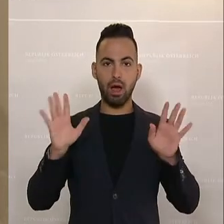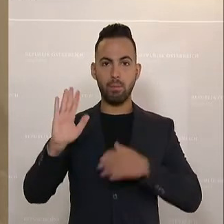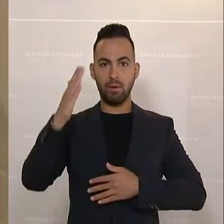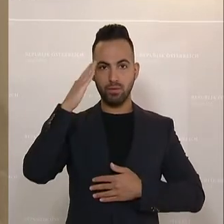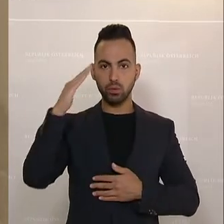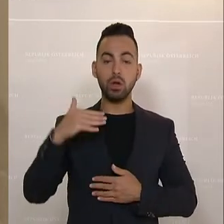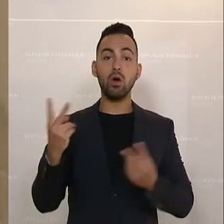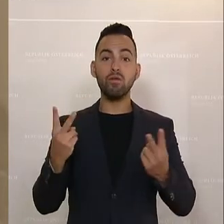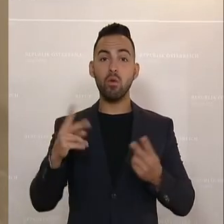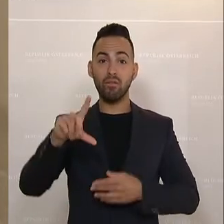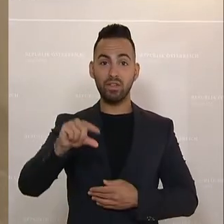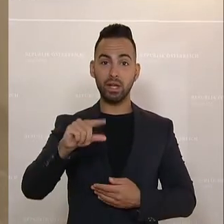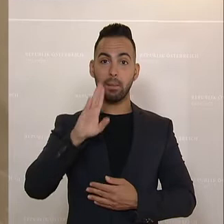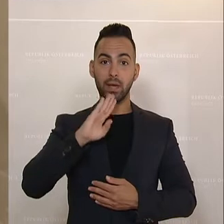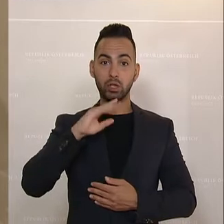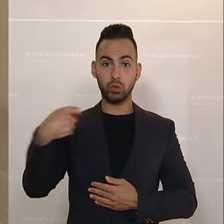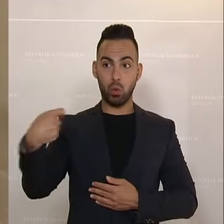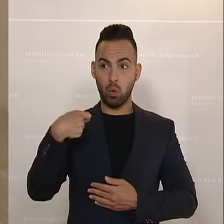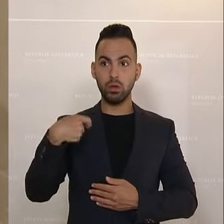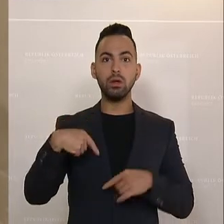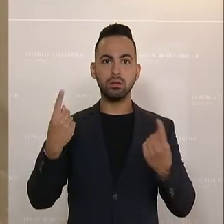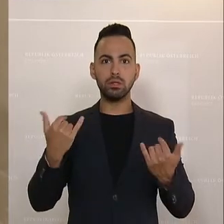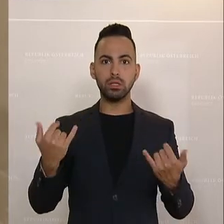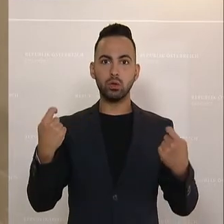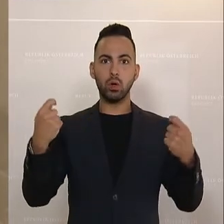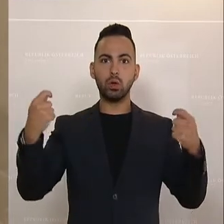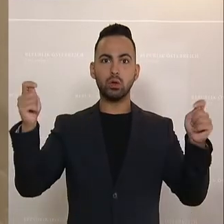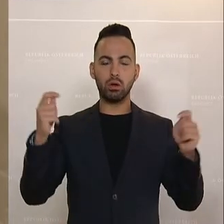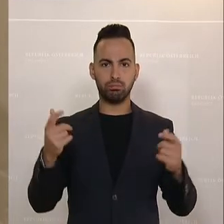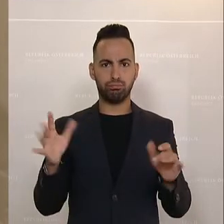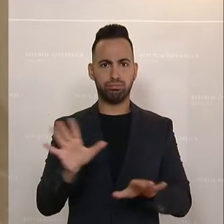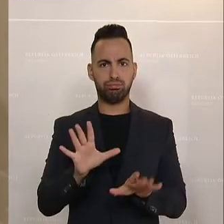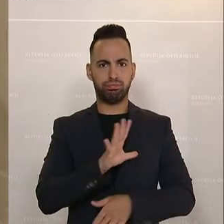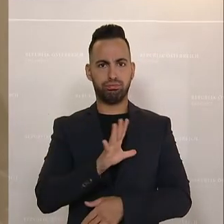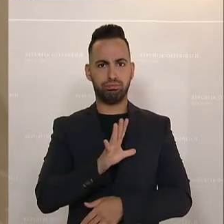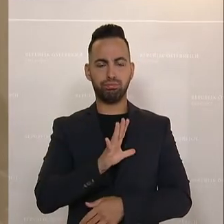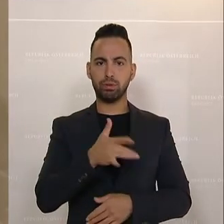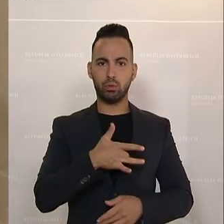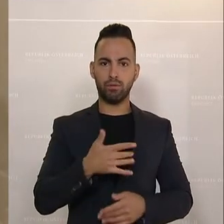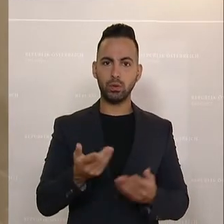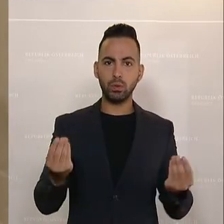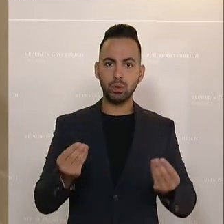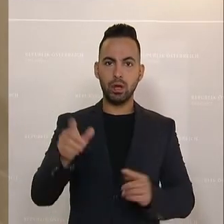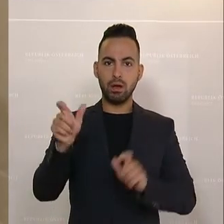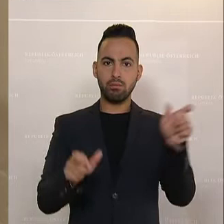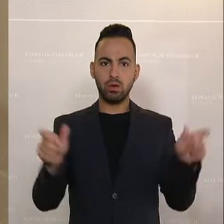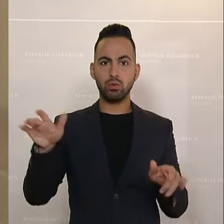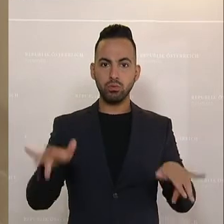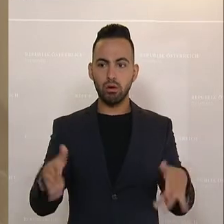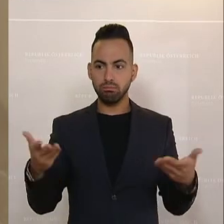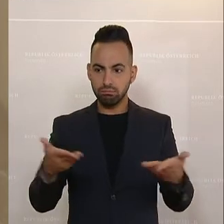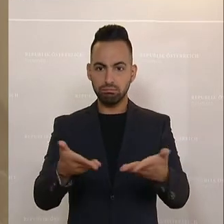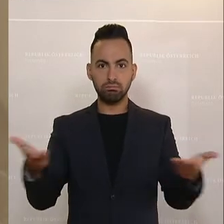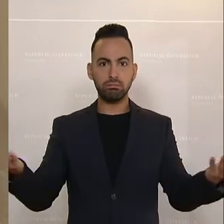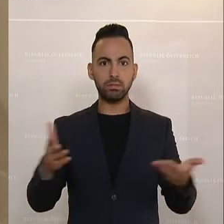geringe Pensionen vorhanden sind, die Teuerung ganz besonders zuschlägt, weil diese Menschen in extrem hohem Ausmaß nahezu das